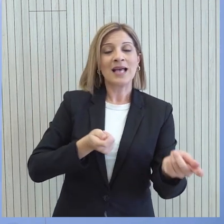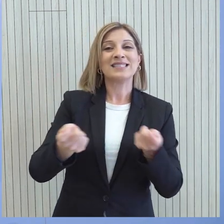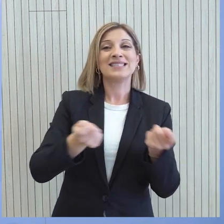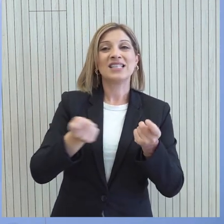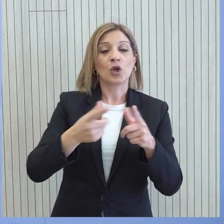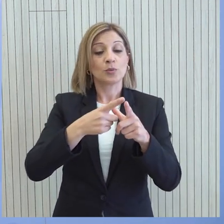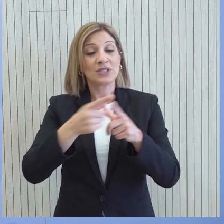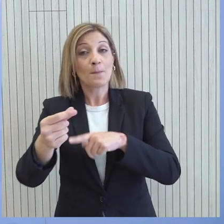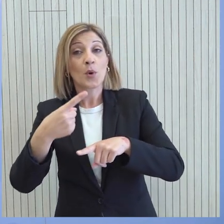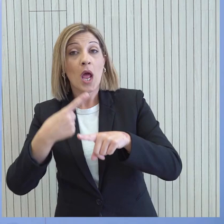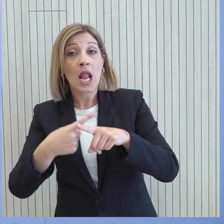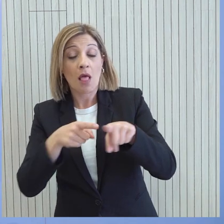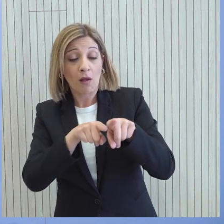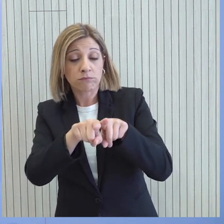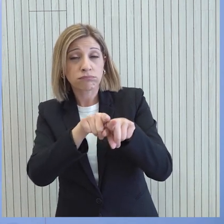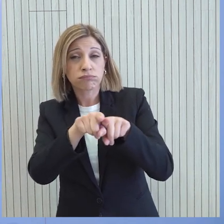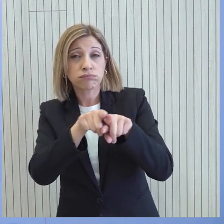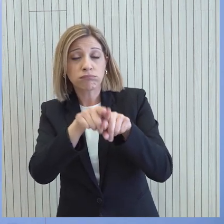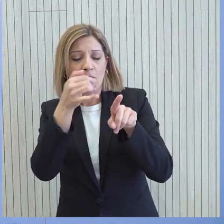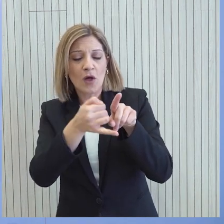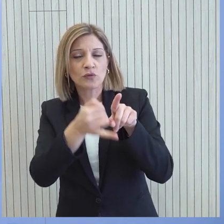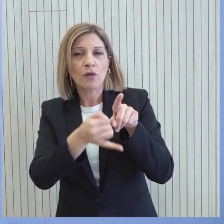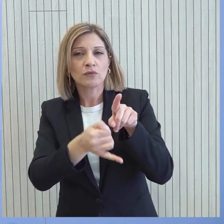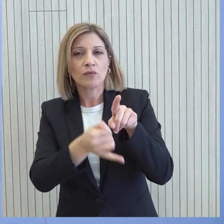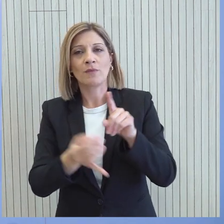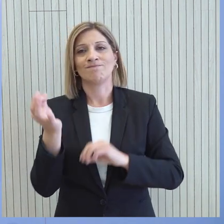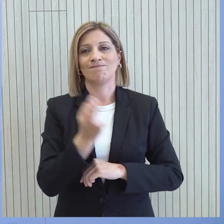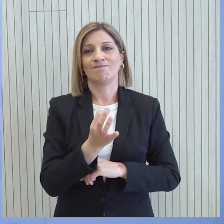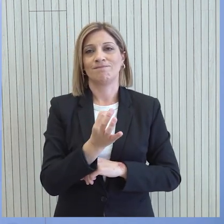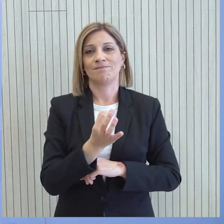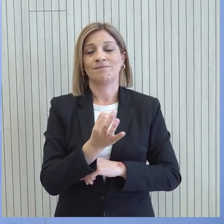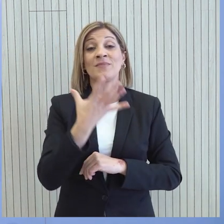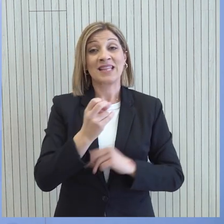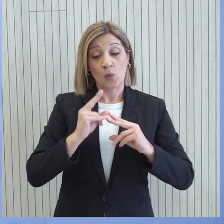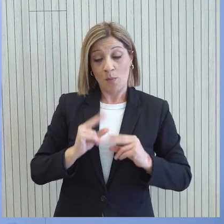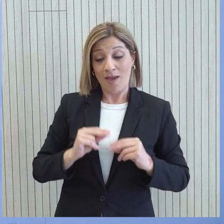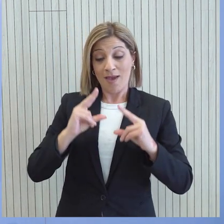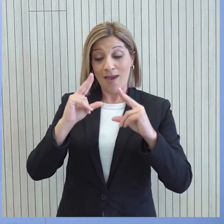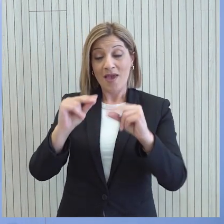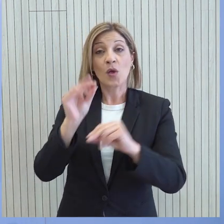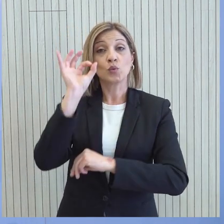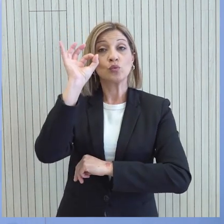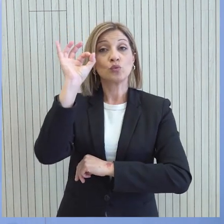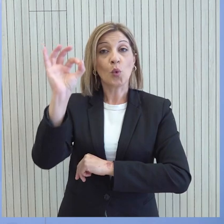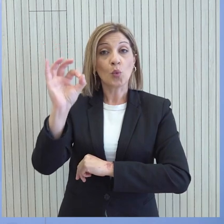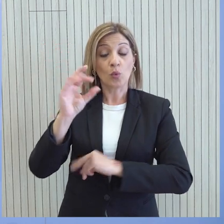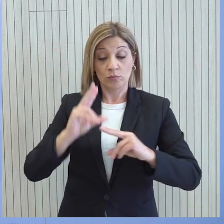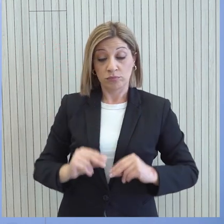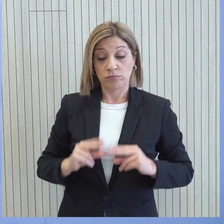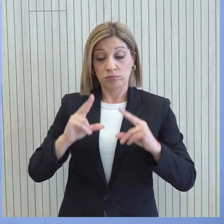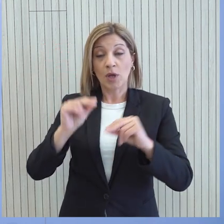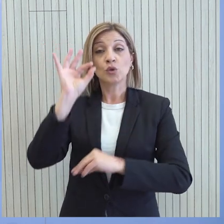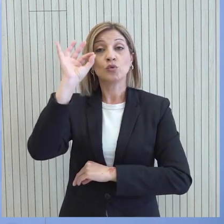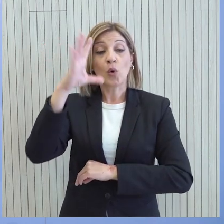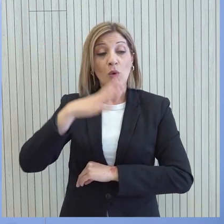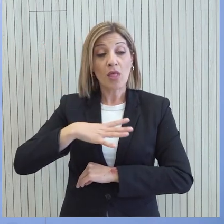-Ελλάδος παραμένει στενός, διαρκής και άριστος. Οι κοινές εθνικές επιδιώξεις, με ύψιστο στόχο την